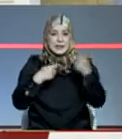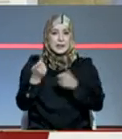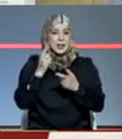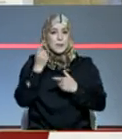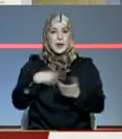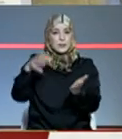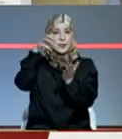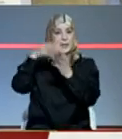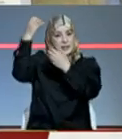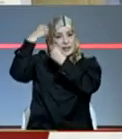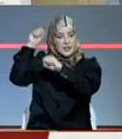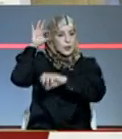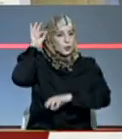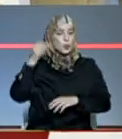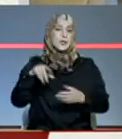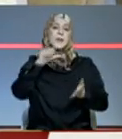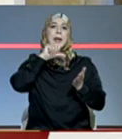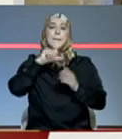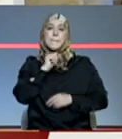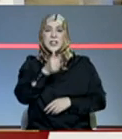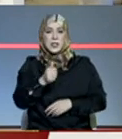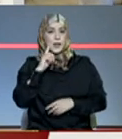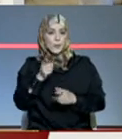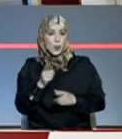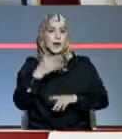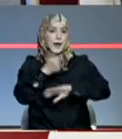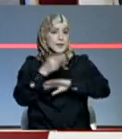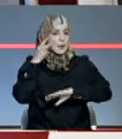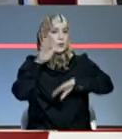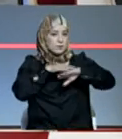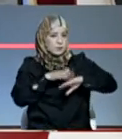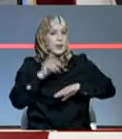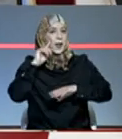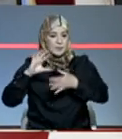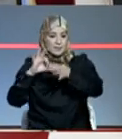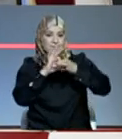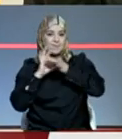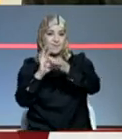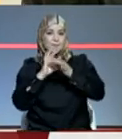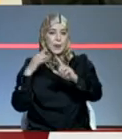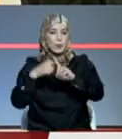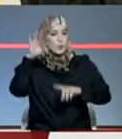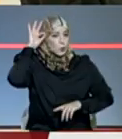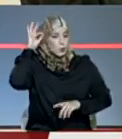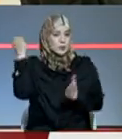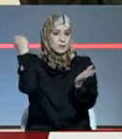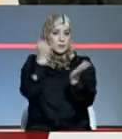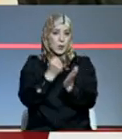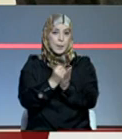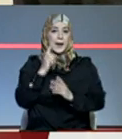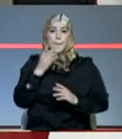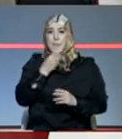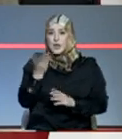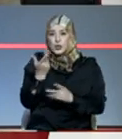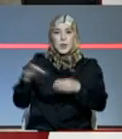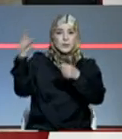بمقر سفارة تونس ببروكسل ودعا رئيس الدولة بالمناسبة إلى تعزيز علاقات الشراكة بين تونس والبنك لسيما عبر